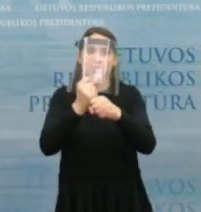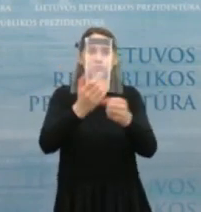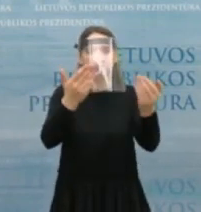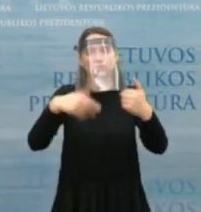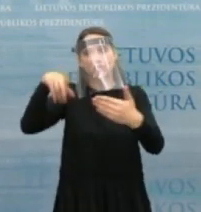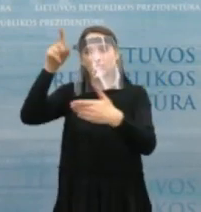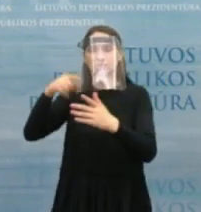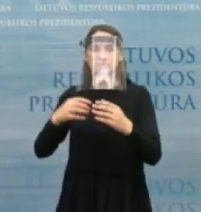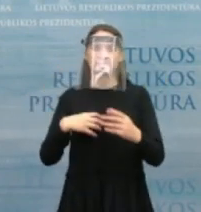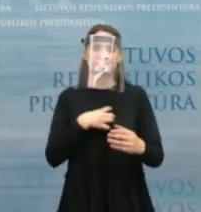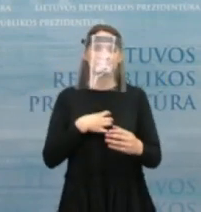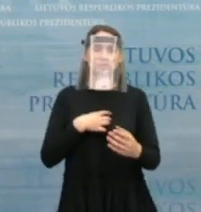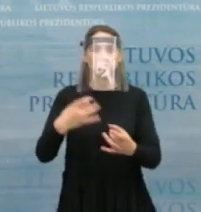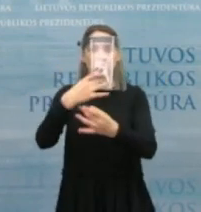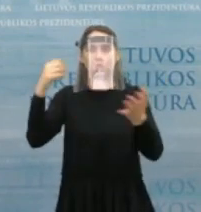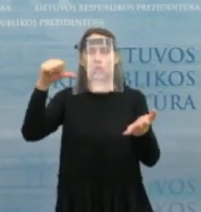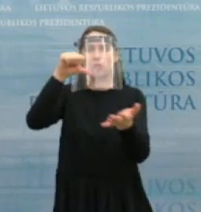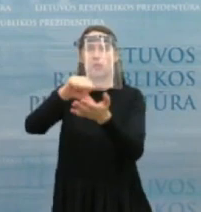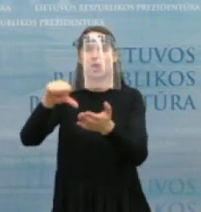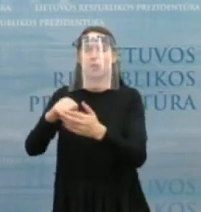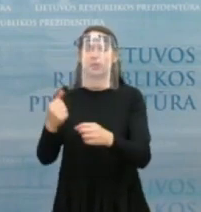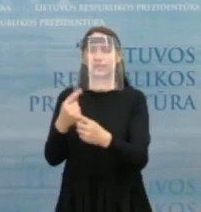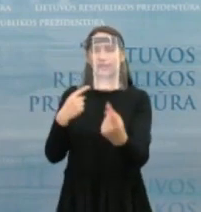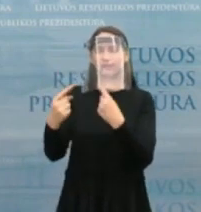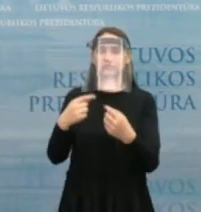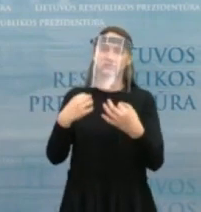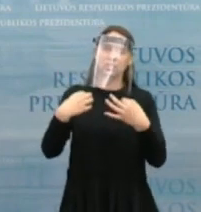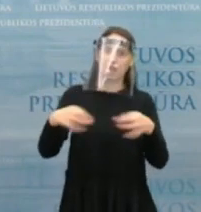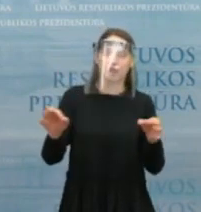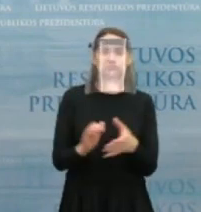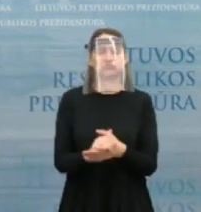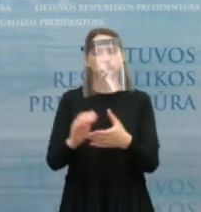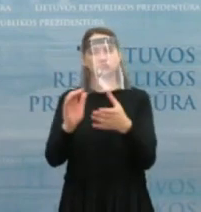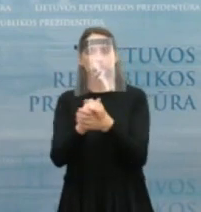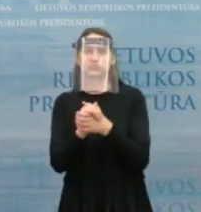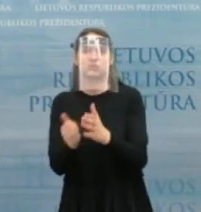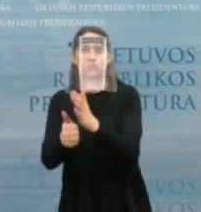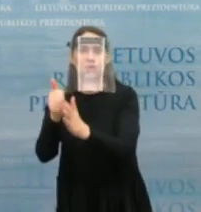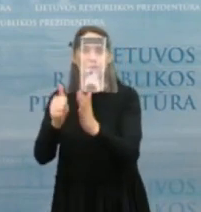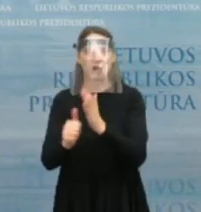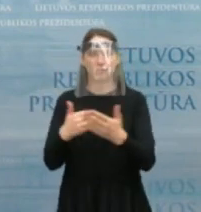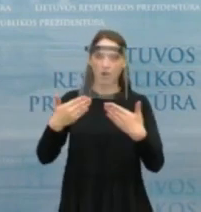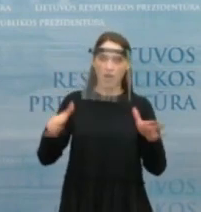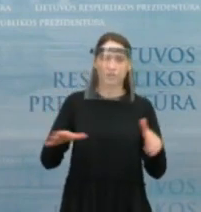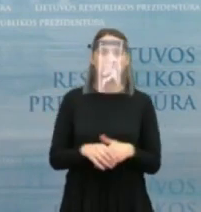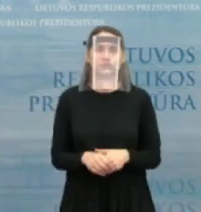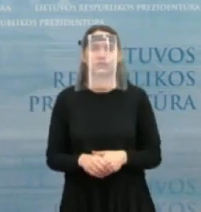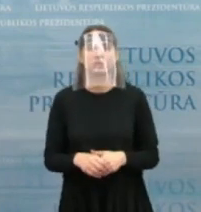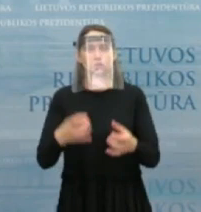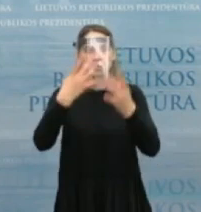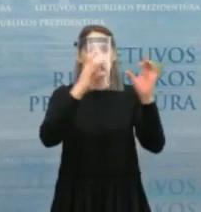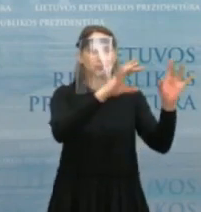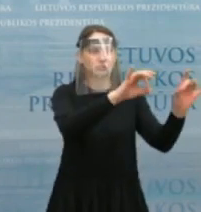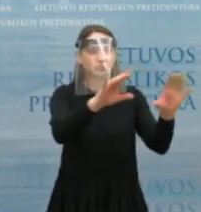pasitikėjimų grįsta dialogą su kultūros bendruomenė ir siektų dar nau santykio tarp įvairių kultūros segmentų.